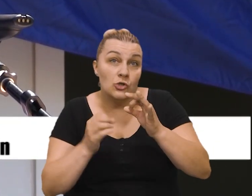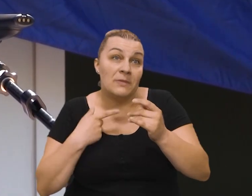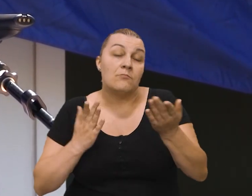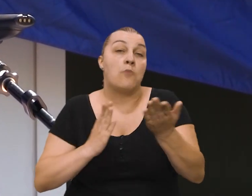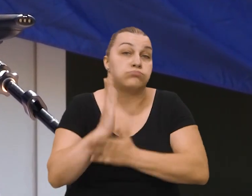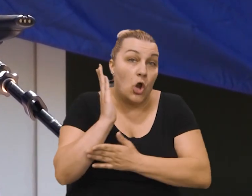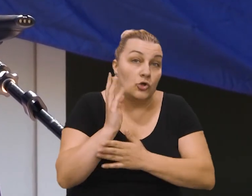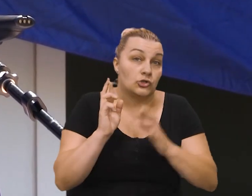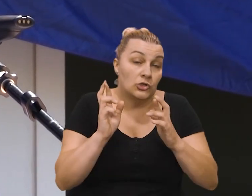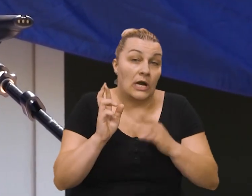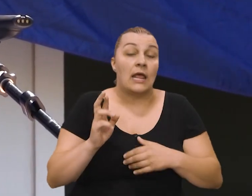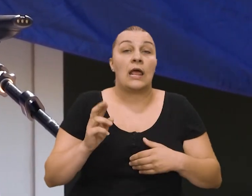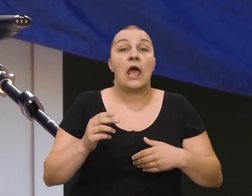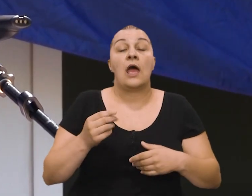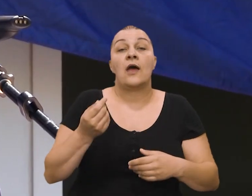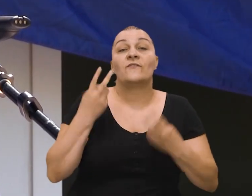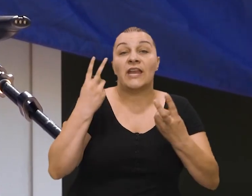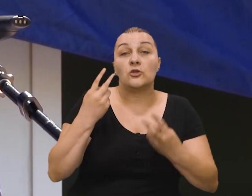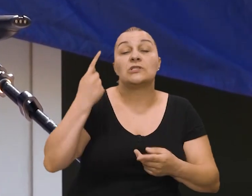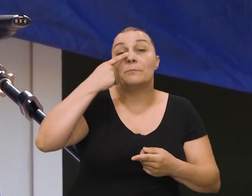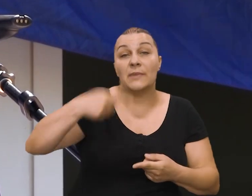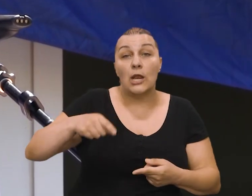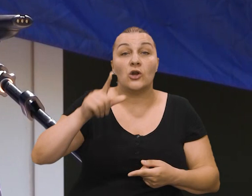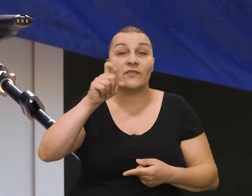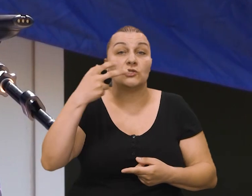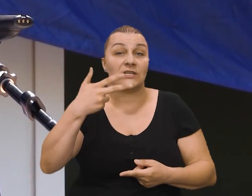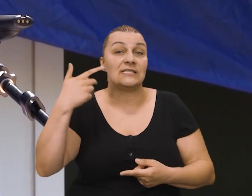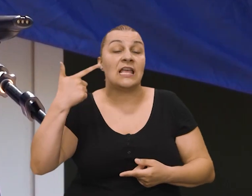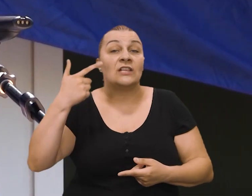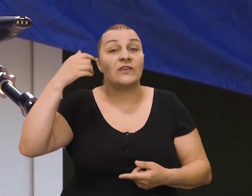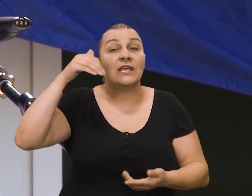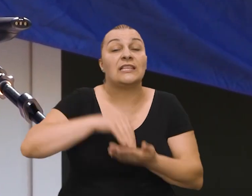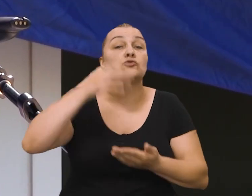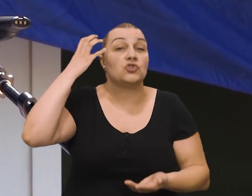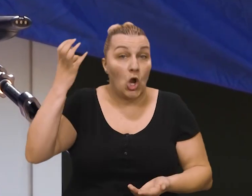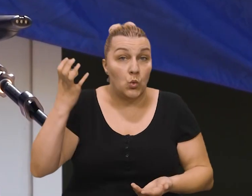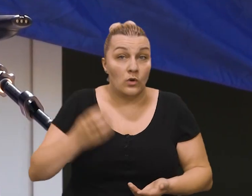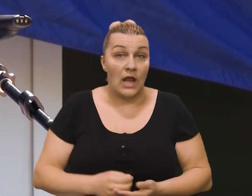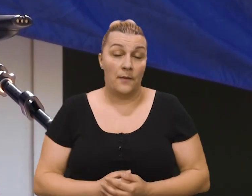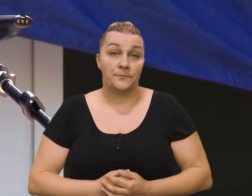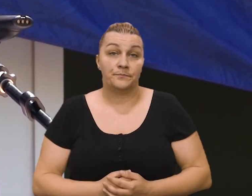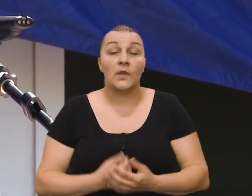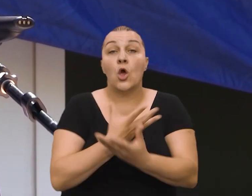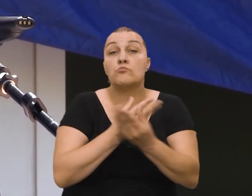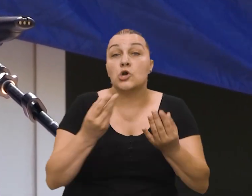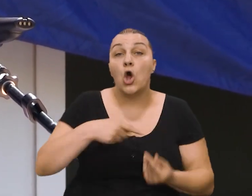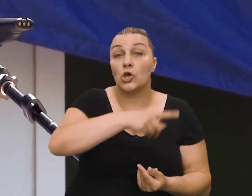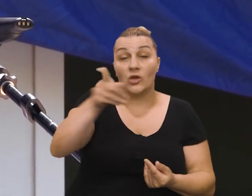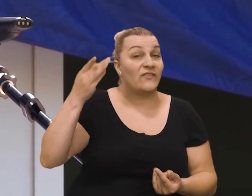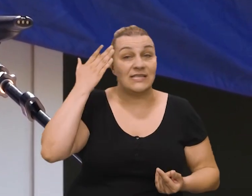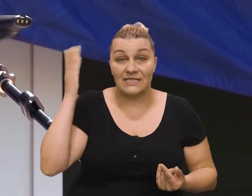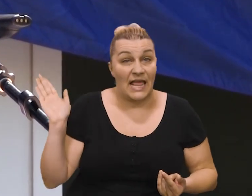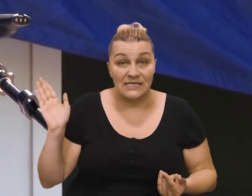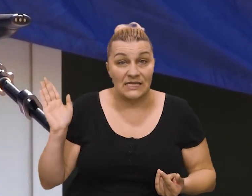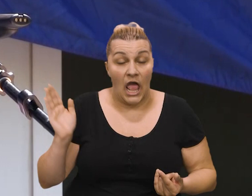% da smo prošli. Vrijednost projekta je milijoni, dvista, triddeset i dvi tisuće kuna. Mnogi